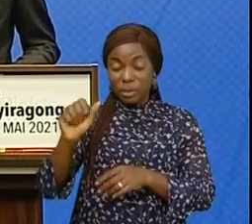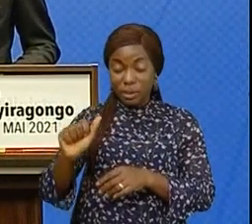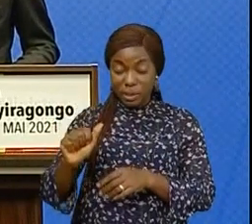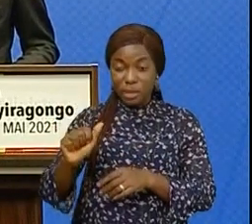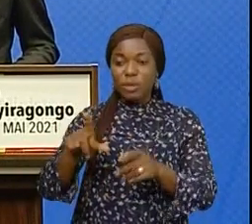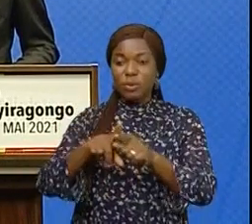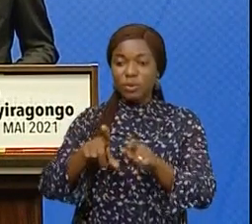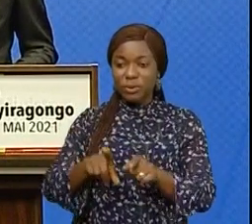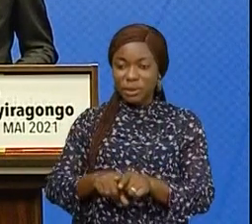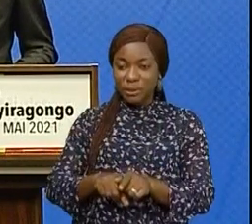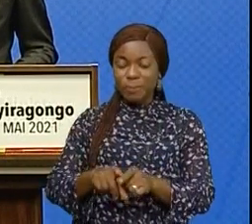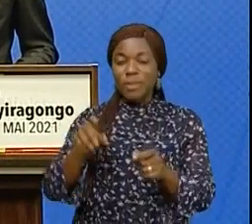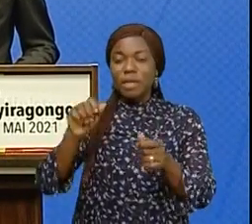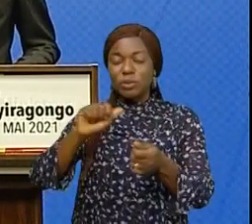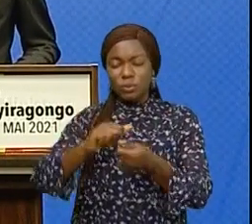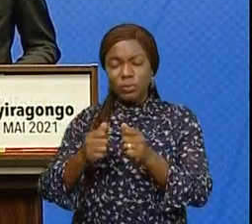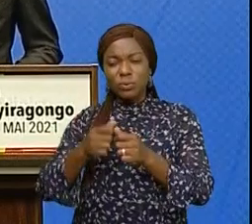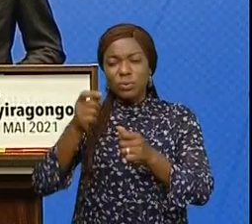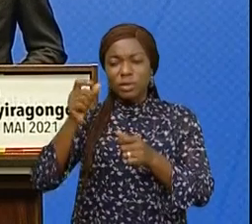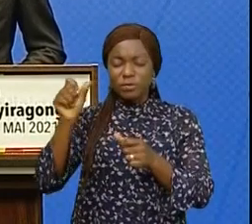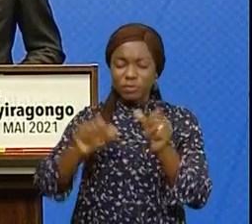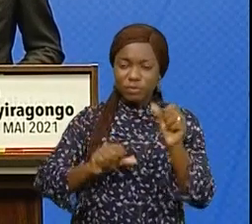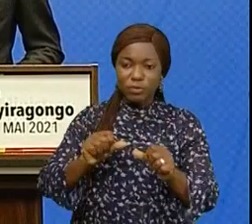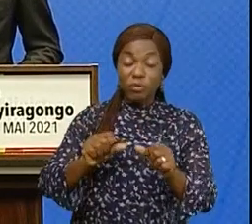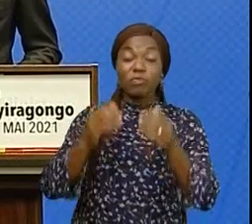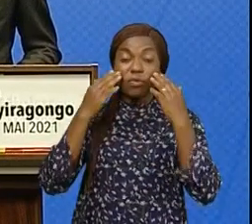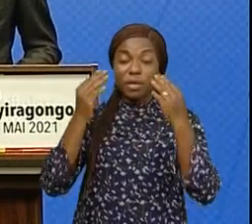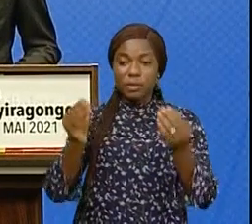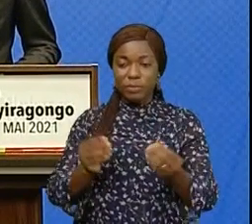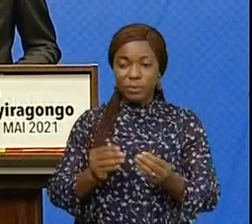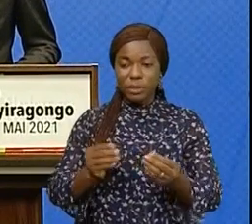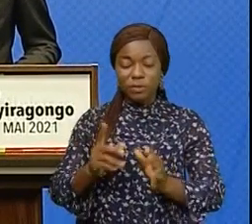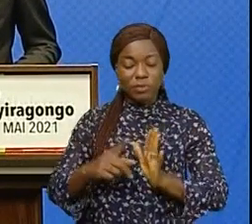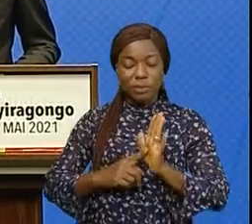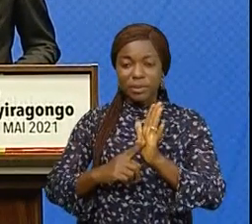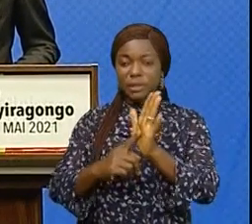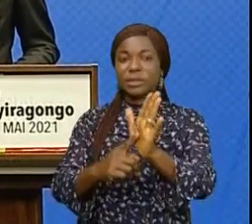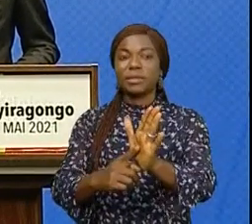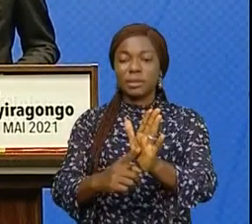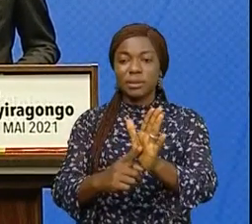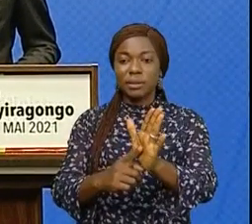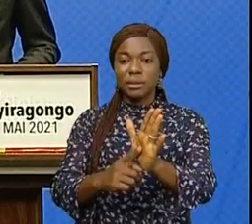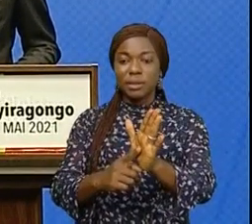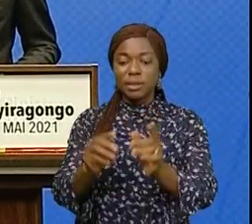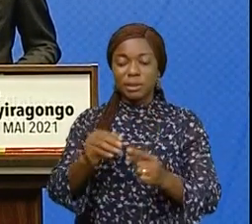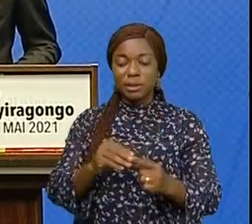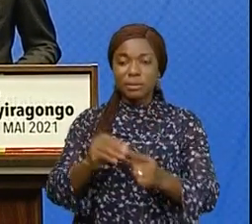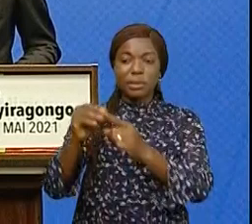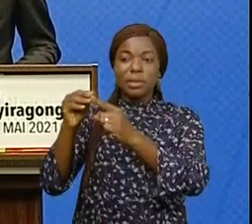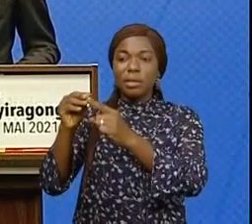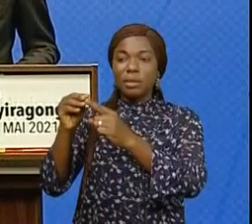et ses conséquences. Ensuite, je voudrais présenter de manière officielle